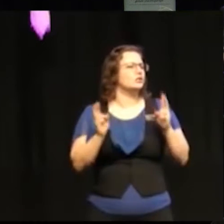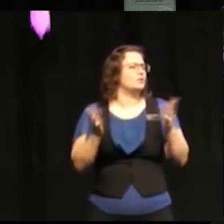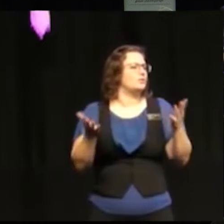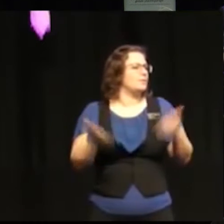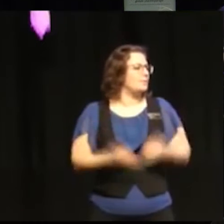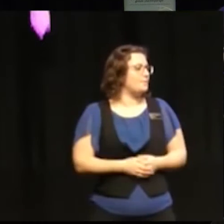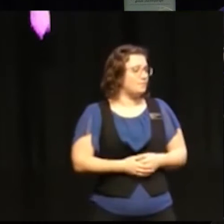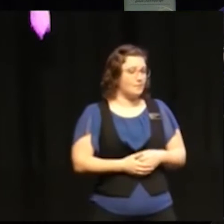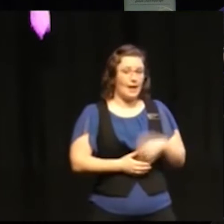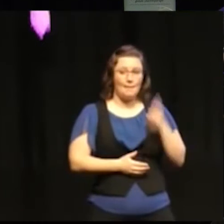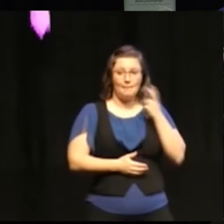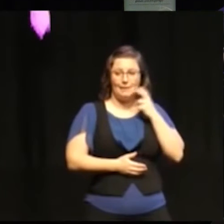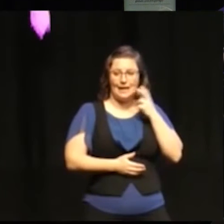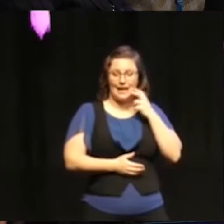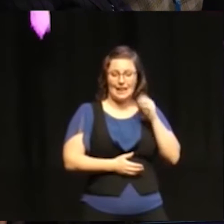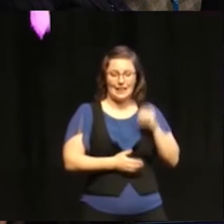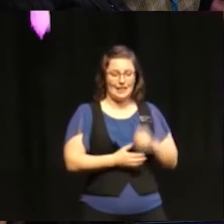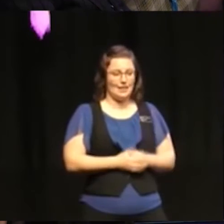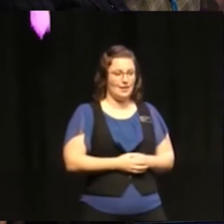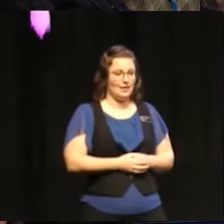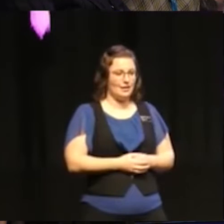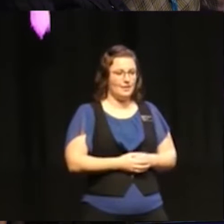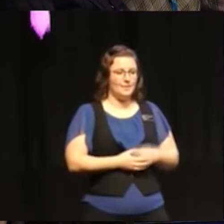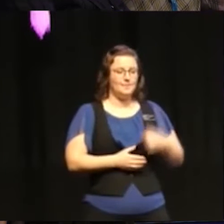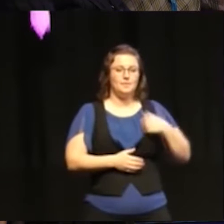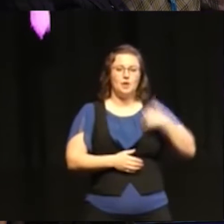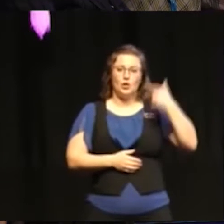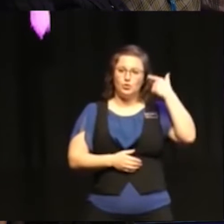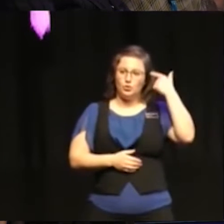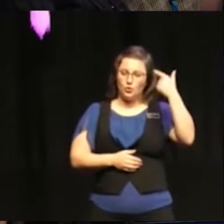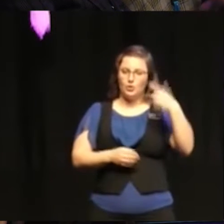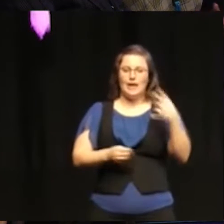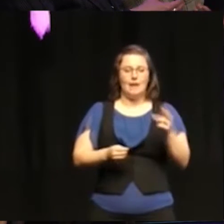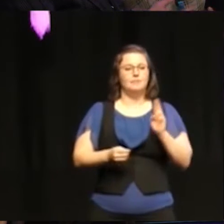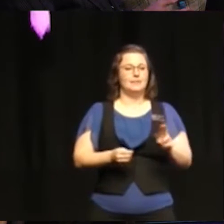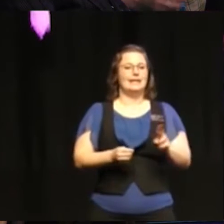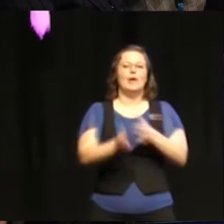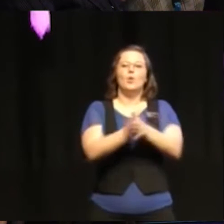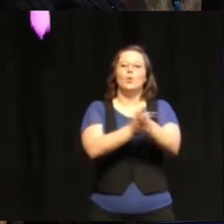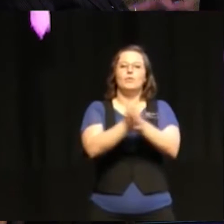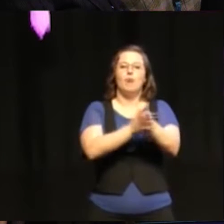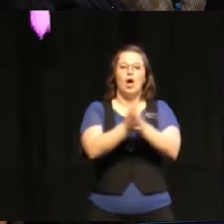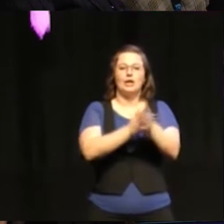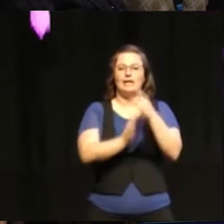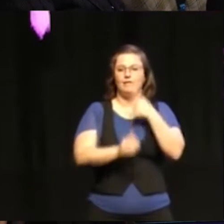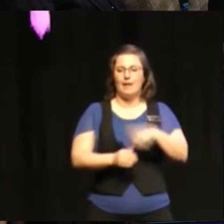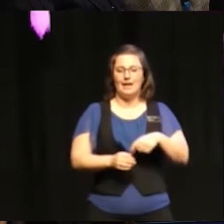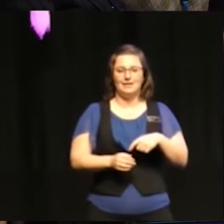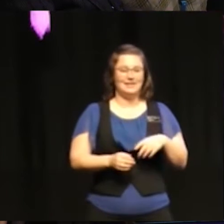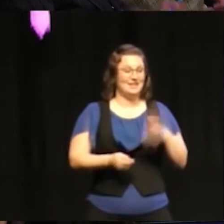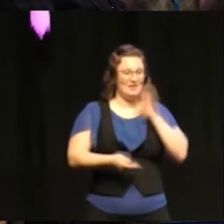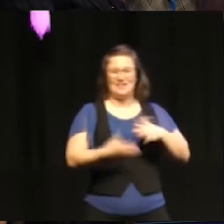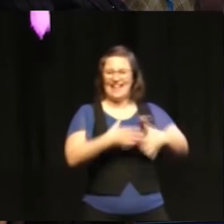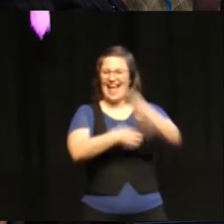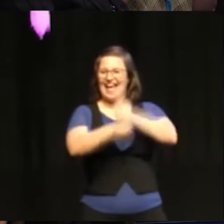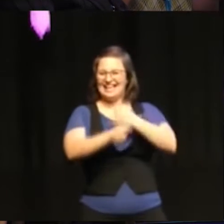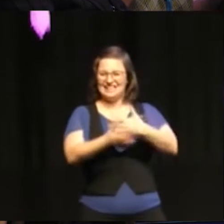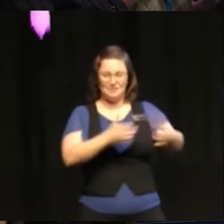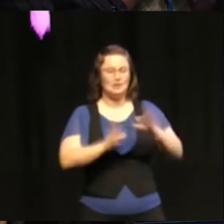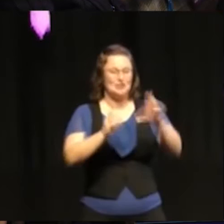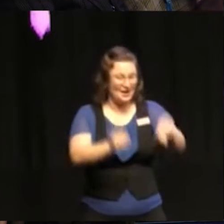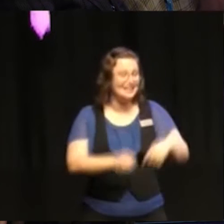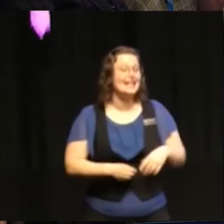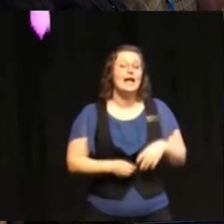Birgitte, vill du börja med? Jag tror det är en utfordring för mig. Det är en utfordring för många städer att